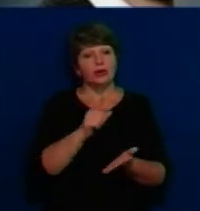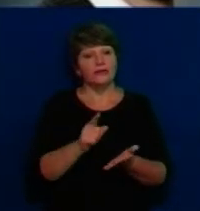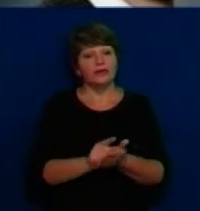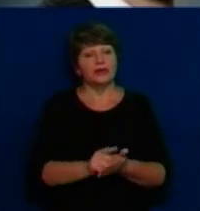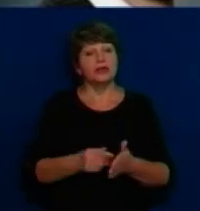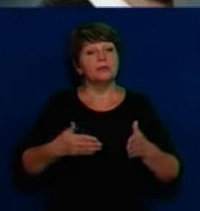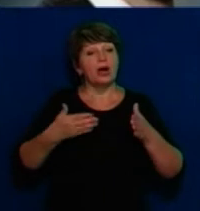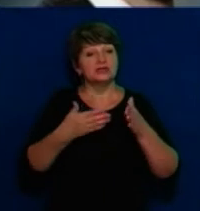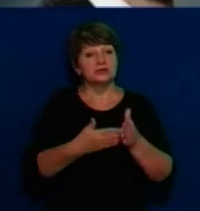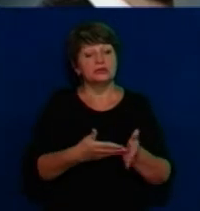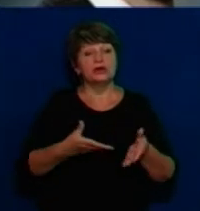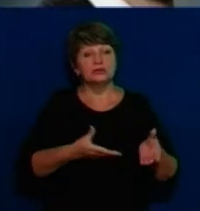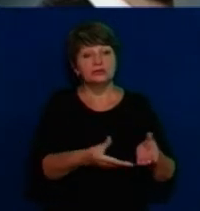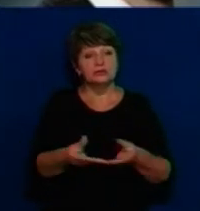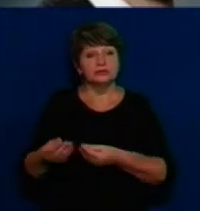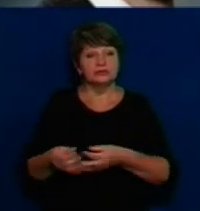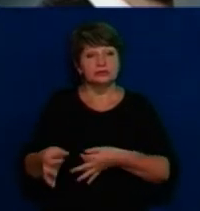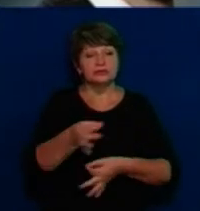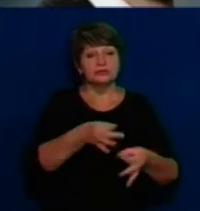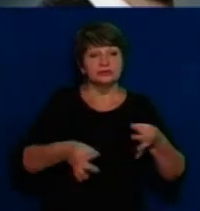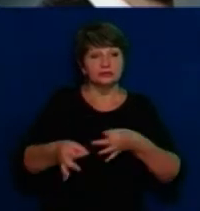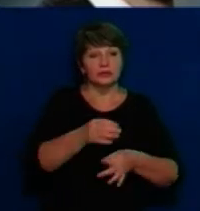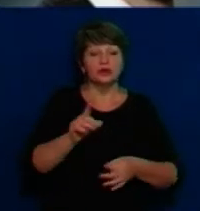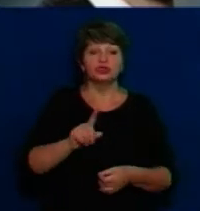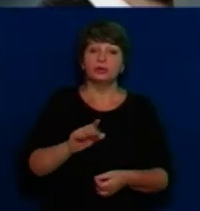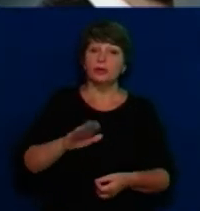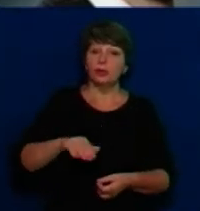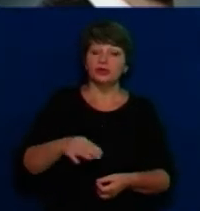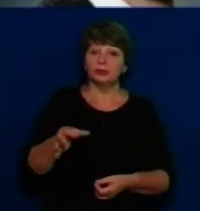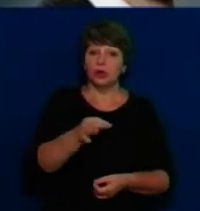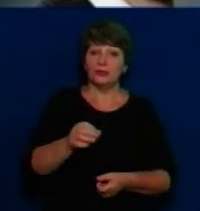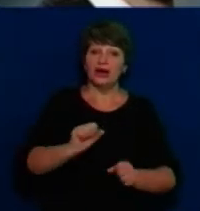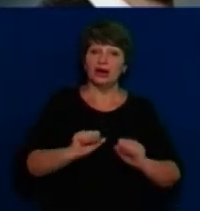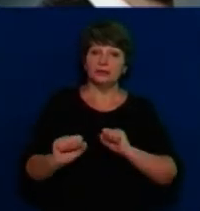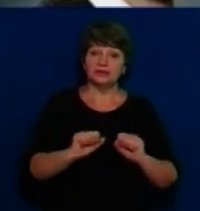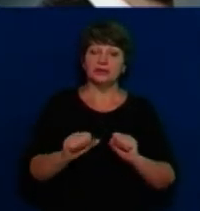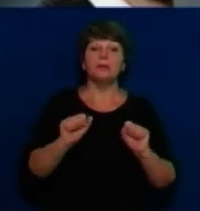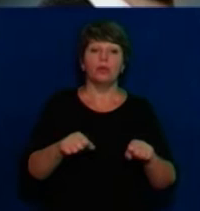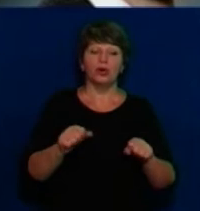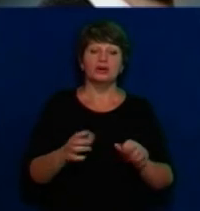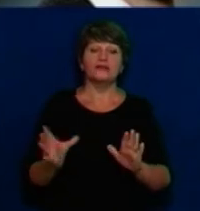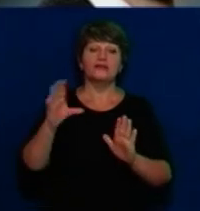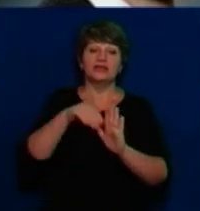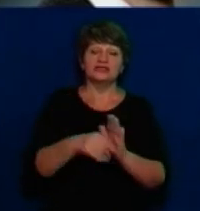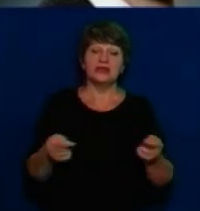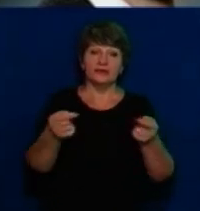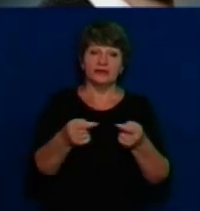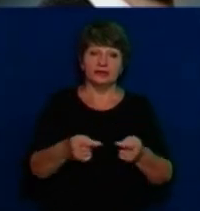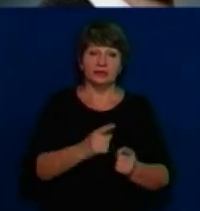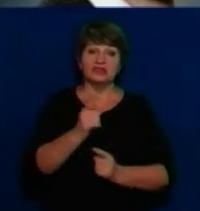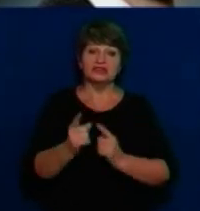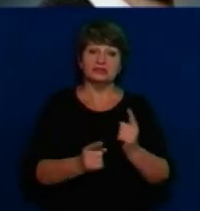посприяти діалогу. Для того, щоб потім обласна державна адміністрація могла внести відповідні зміни, які б